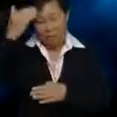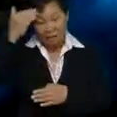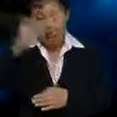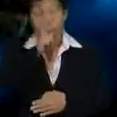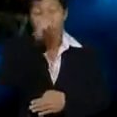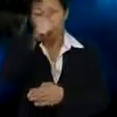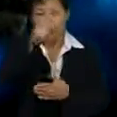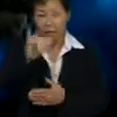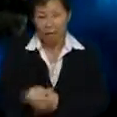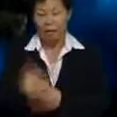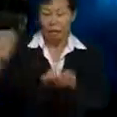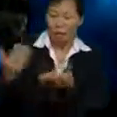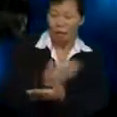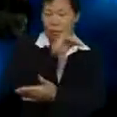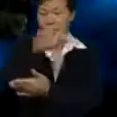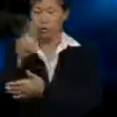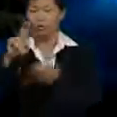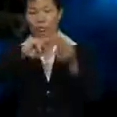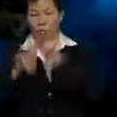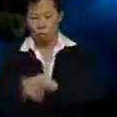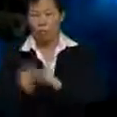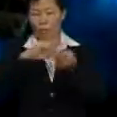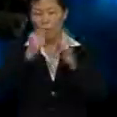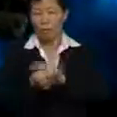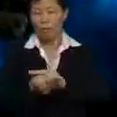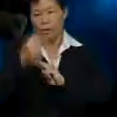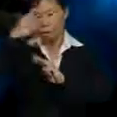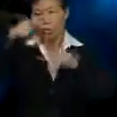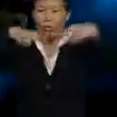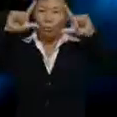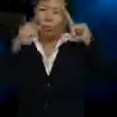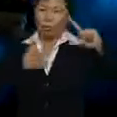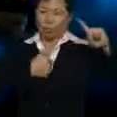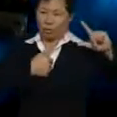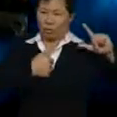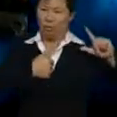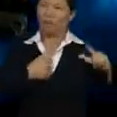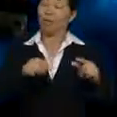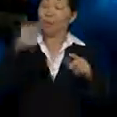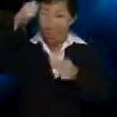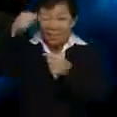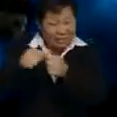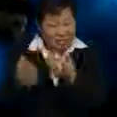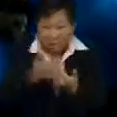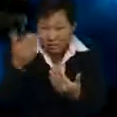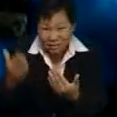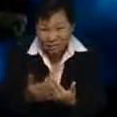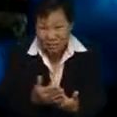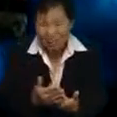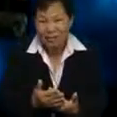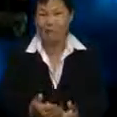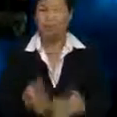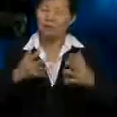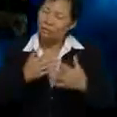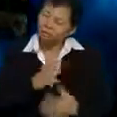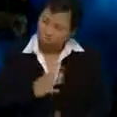hakikat sebenarnya Barulah Julia berubah Berubah demi maruah dirinya Ingat senang ke? Dia bertuduh sepan